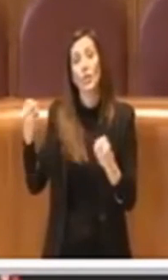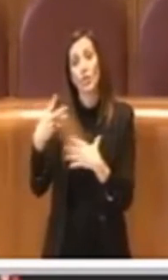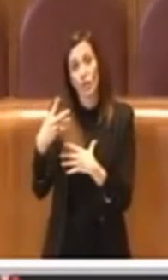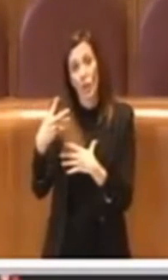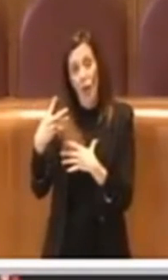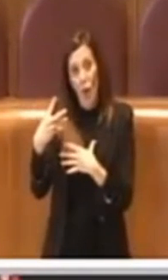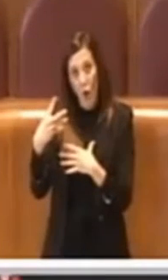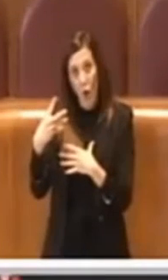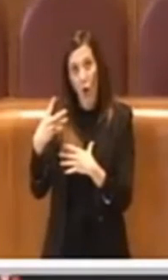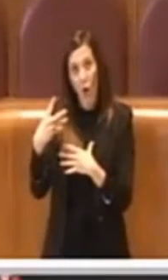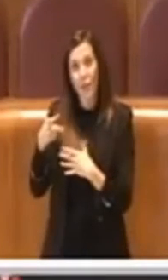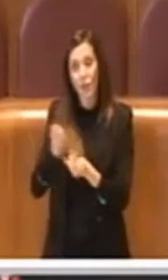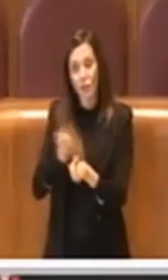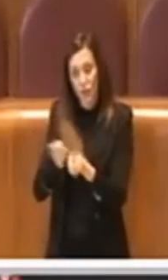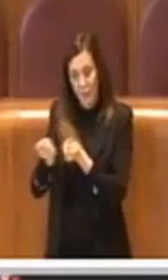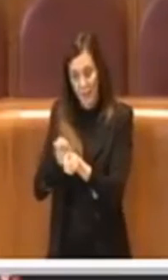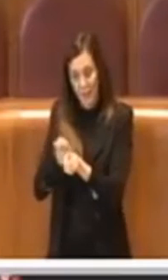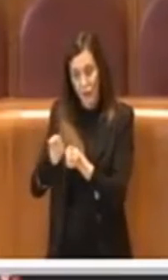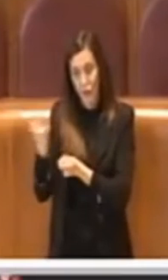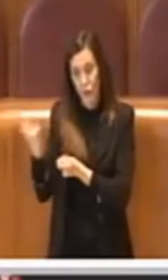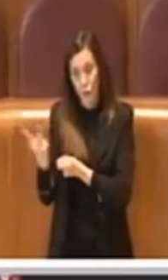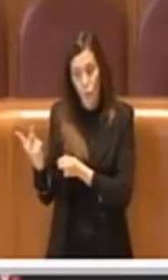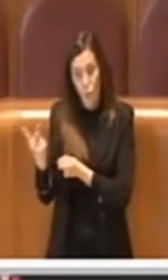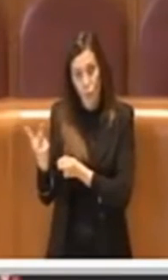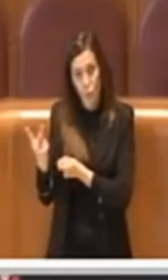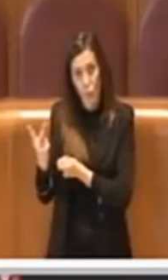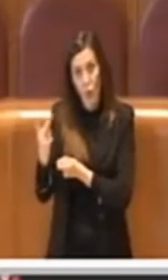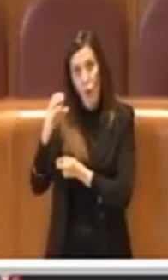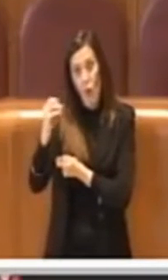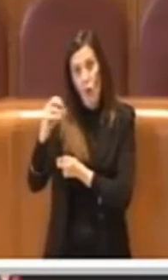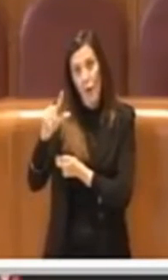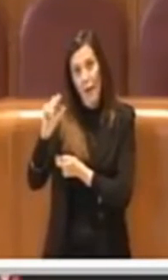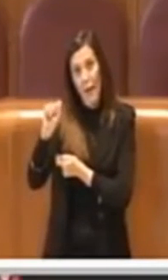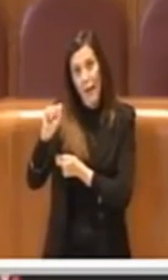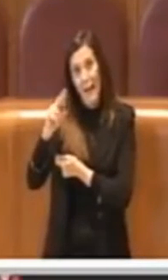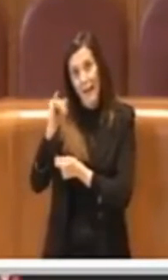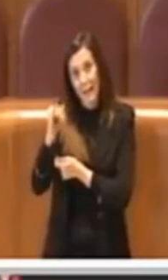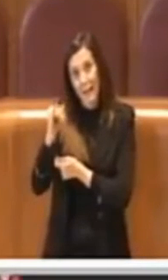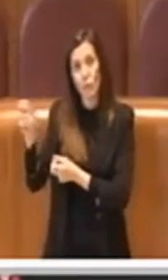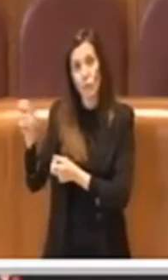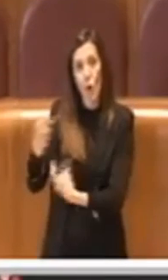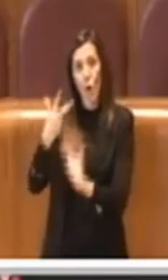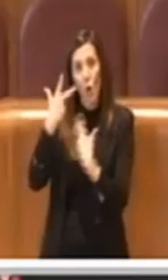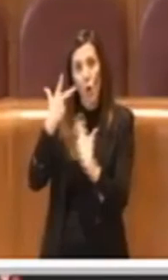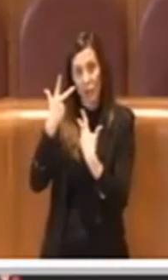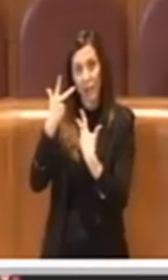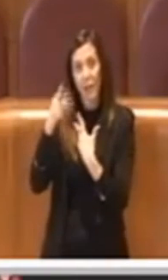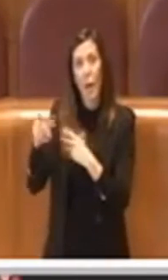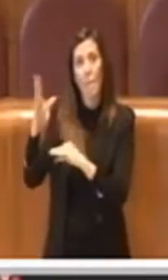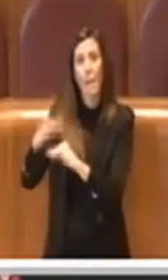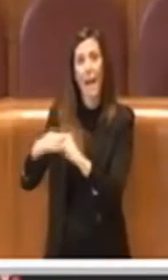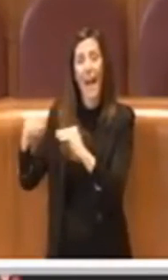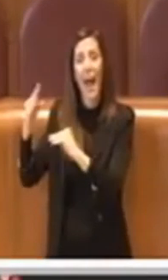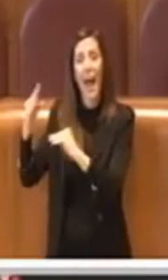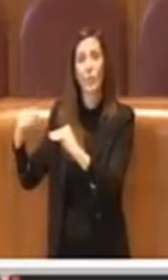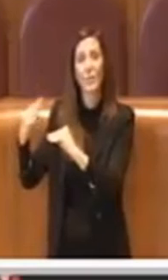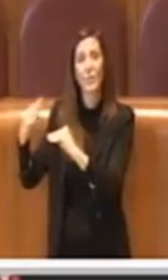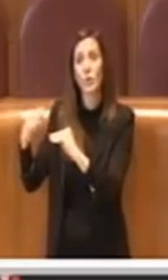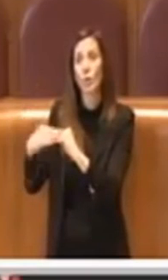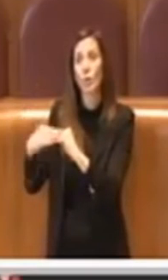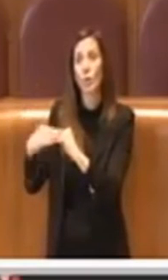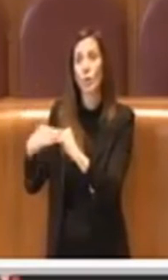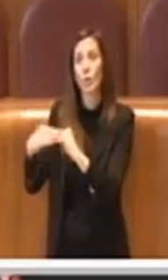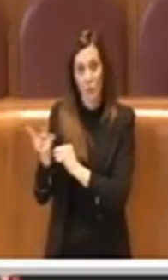due impianti di Colari ci ha comunicato che li avrebbe mandati in manutenzione tutti e due